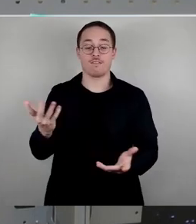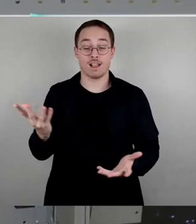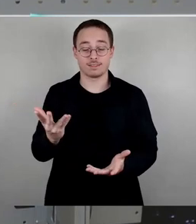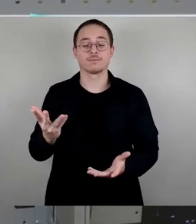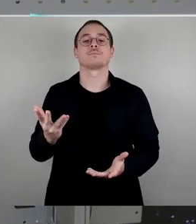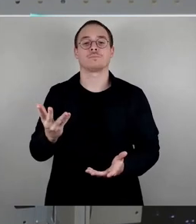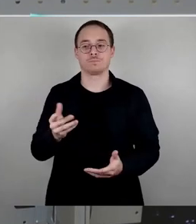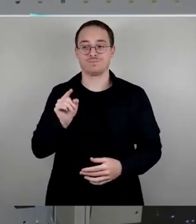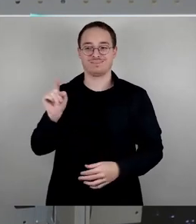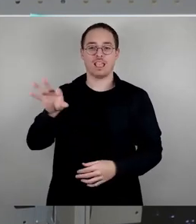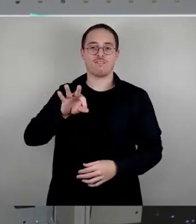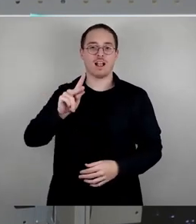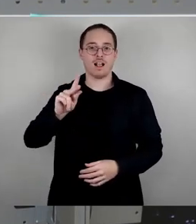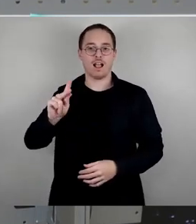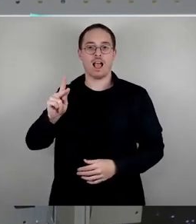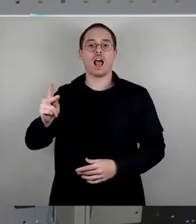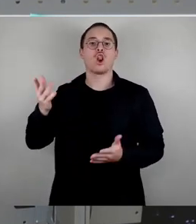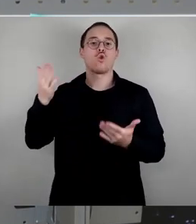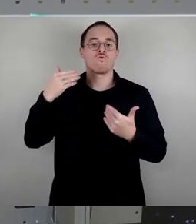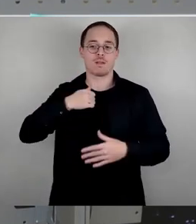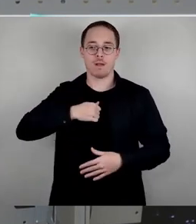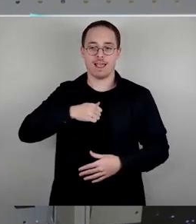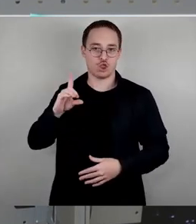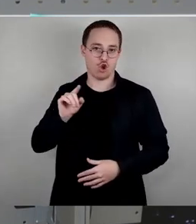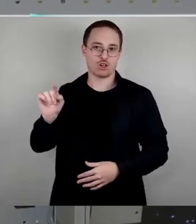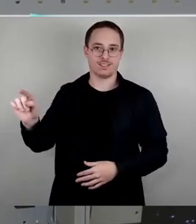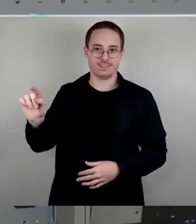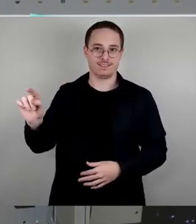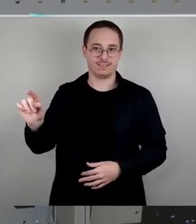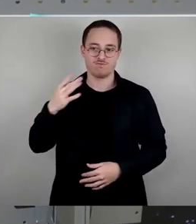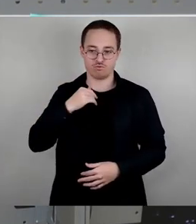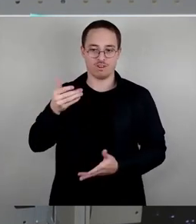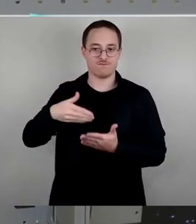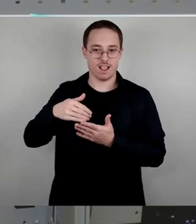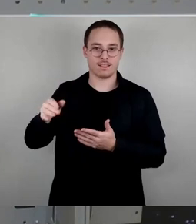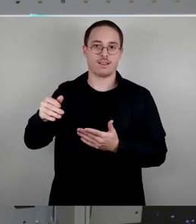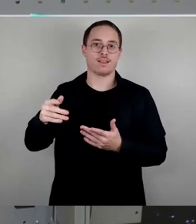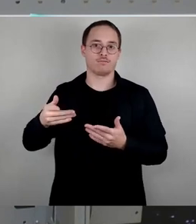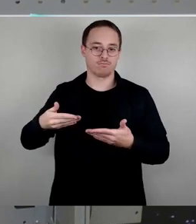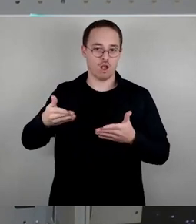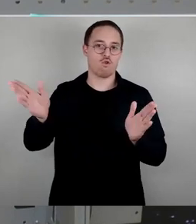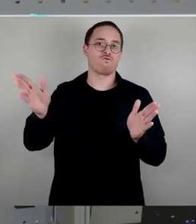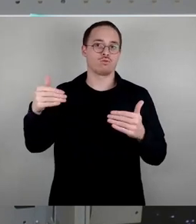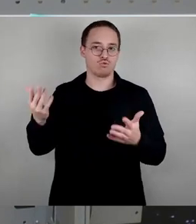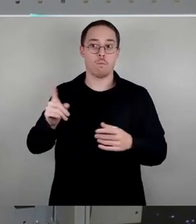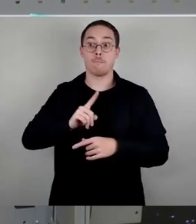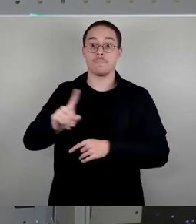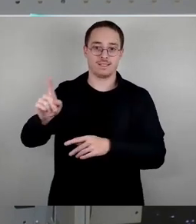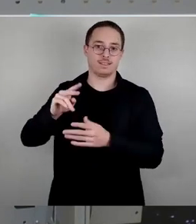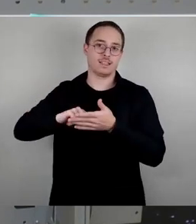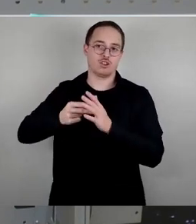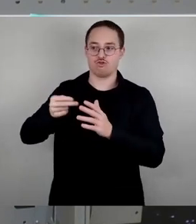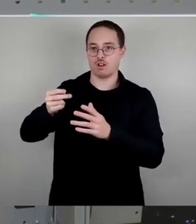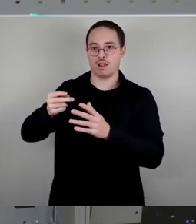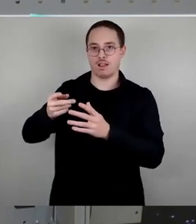des FKK-Luftbades Dölchen bis zur erforderlichen Modernisierung der technischen Anlagen gewährleisten zu können, ist